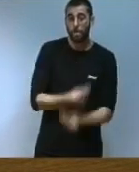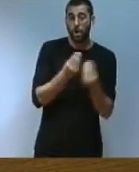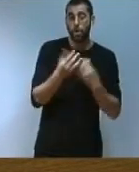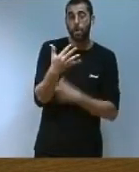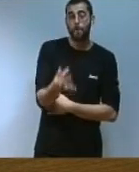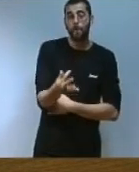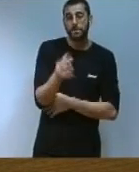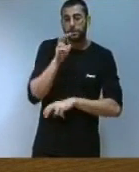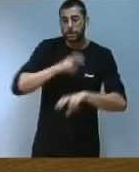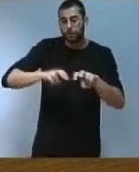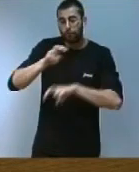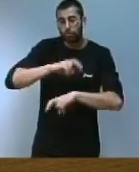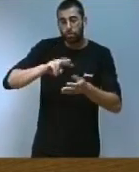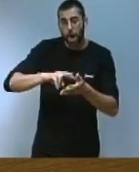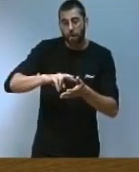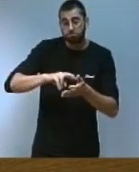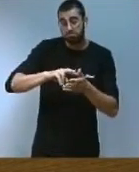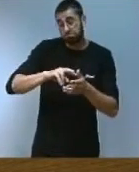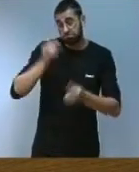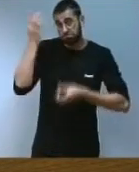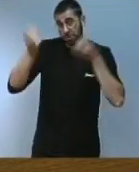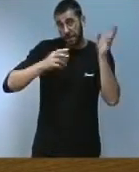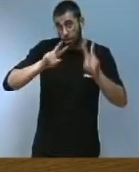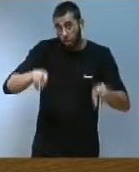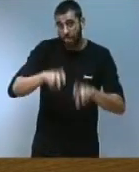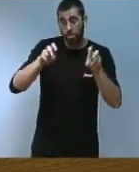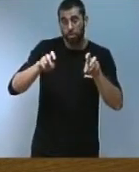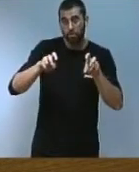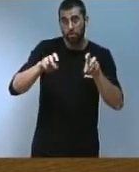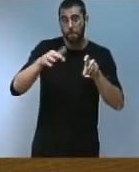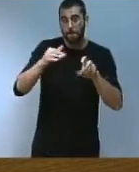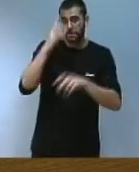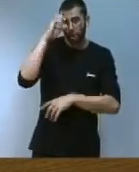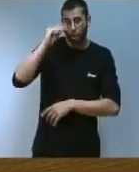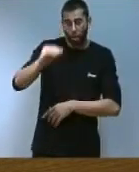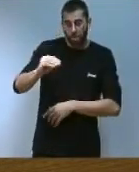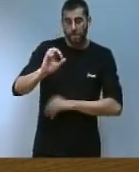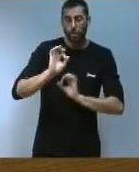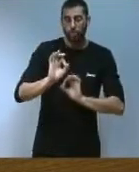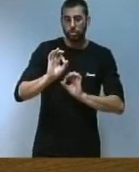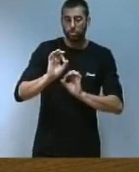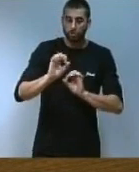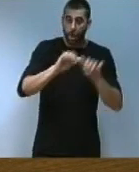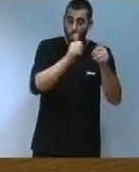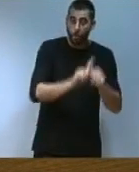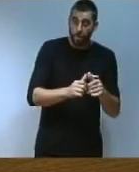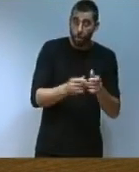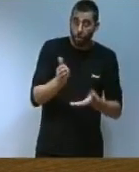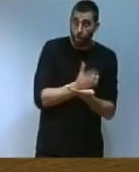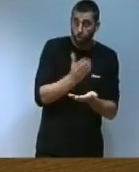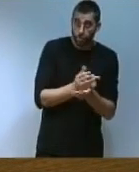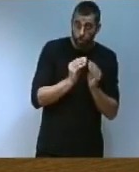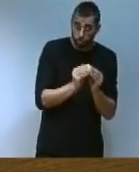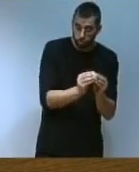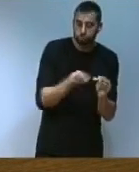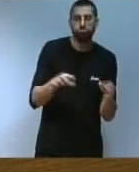recerca desenvolupament i innovació i el coneixement per a consolidar el model productiu que estem desenvolupant. Apostem